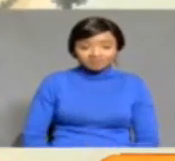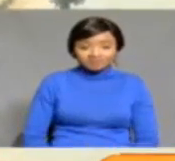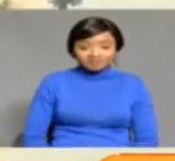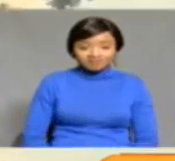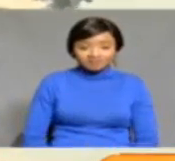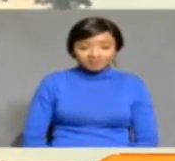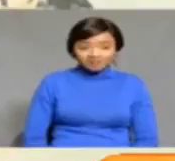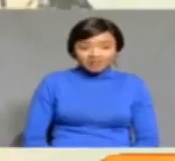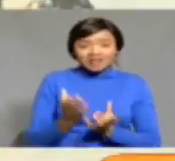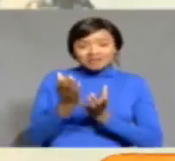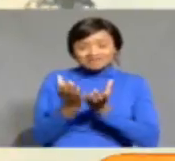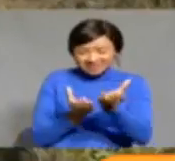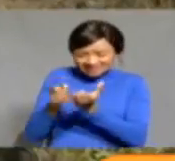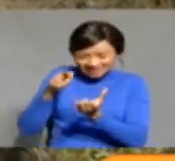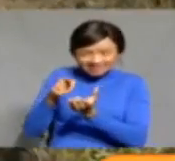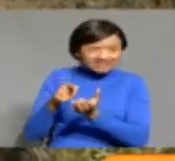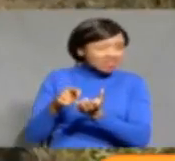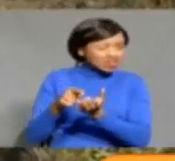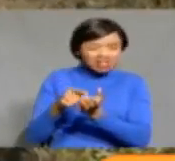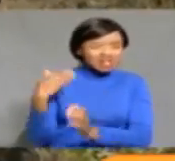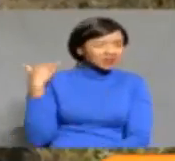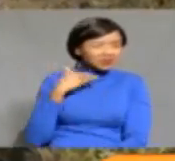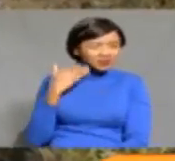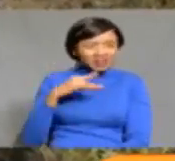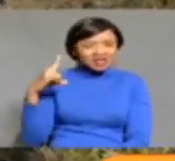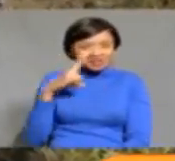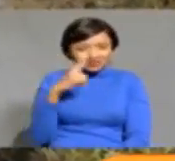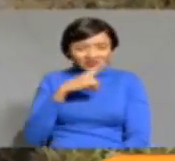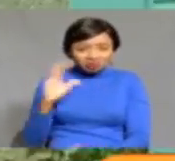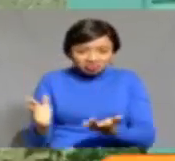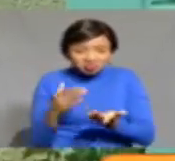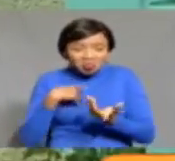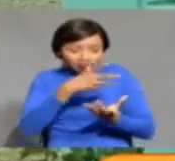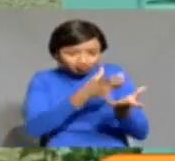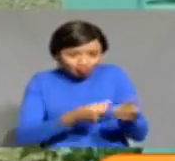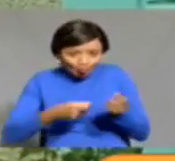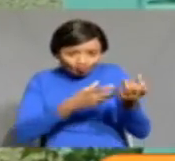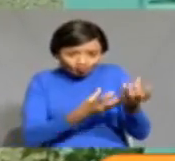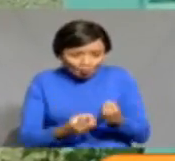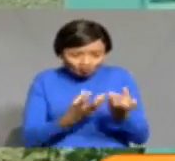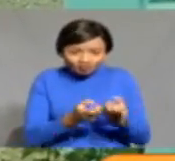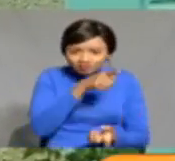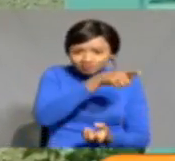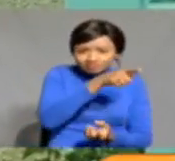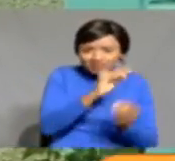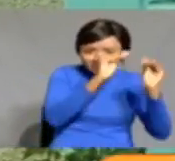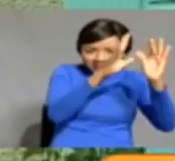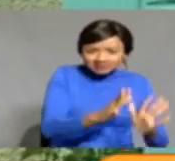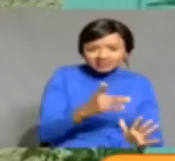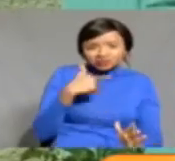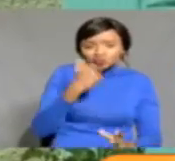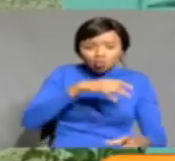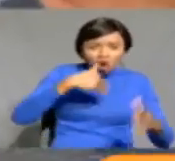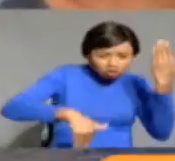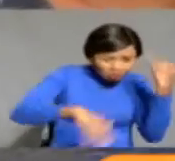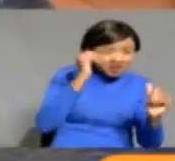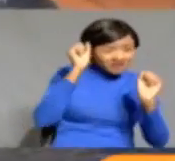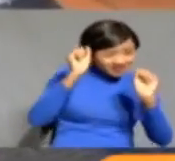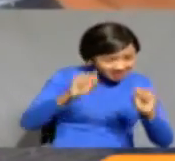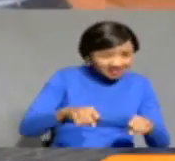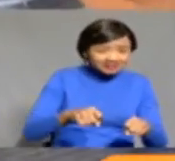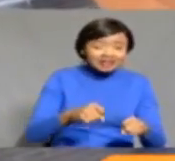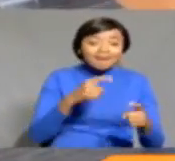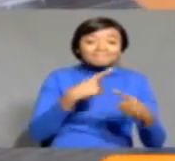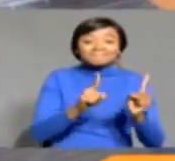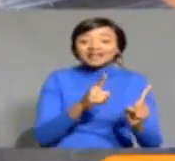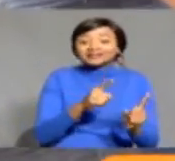Nibia shara haramu ambayo matapeli wametumia kupora hela za walimu waliuhitimu ila changamoto ya kukosa hela imewalazimu kutumia